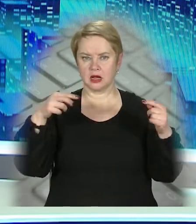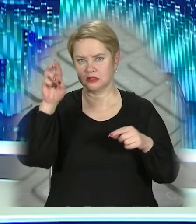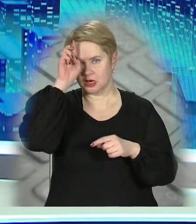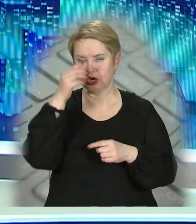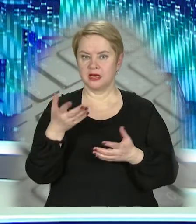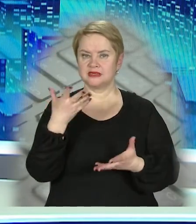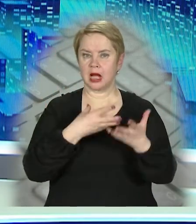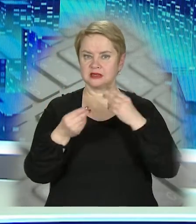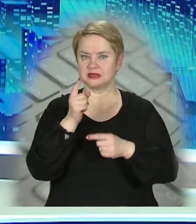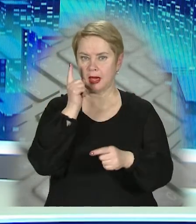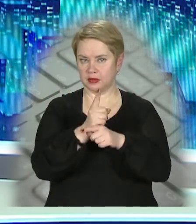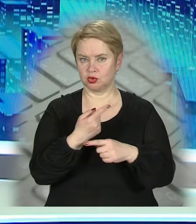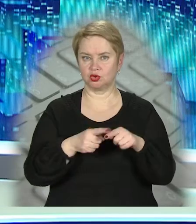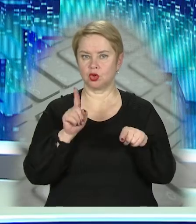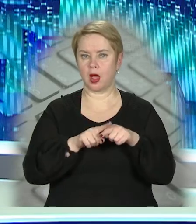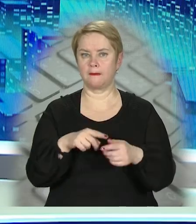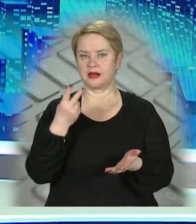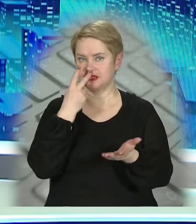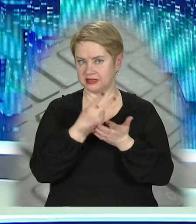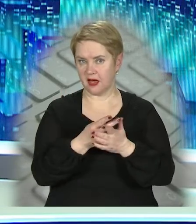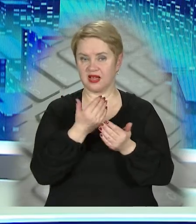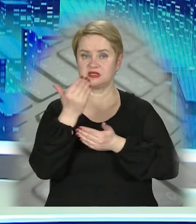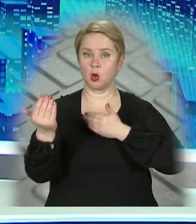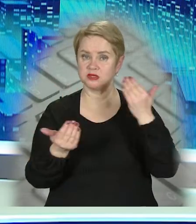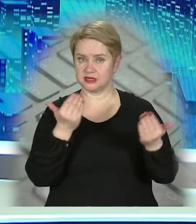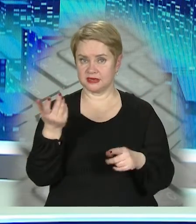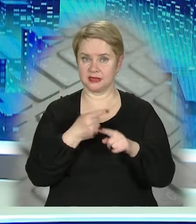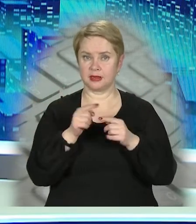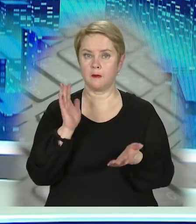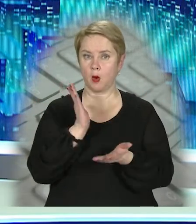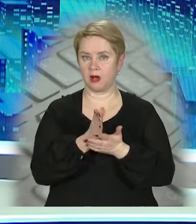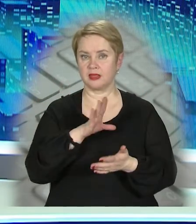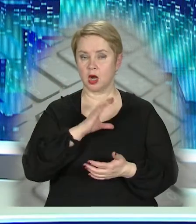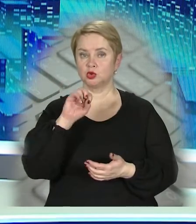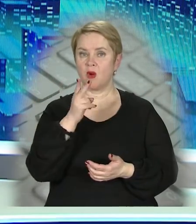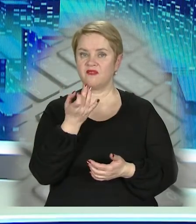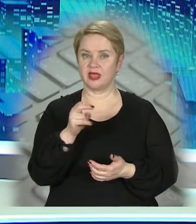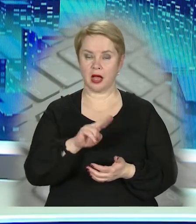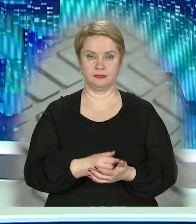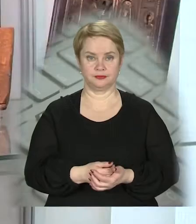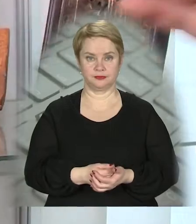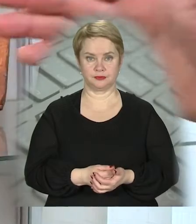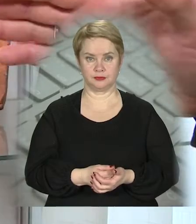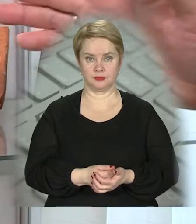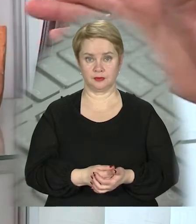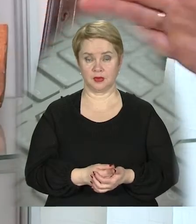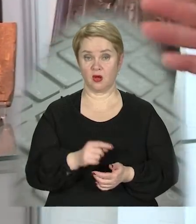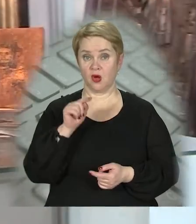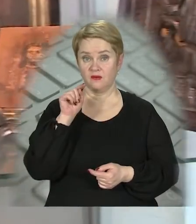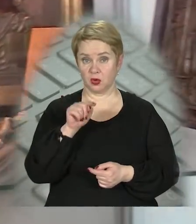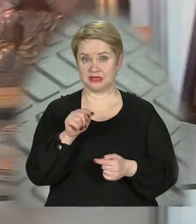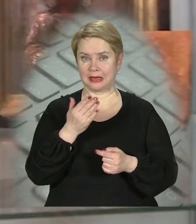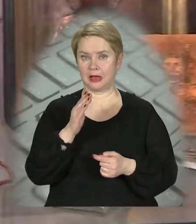зразки контрабанди. Це та багато іншого представлено в експозиції. Там побувала наша Софія Куценко. Оці